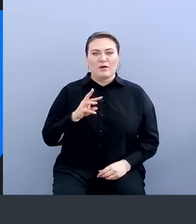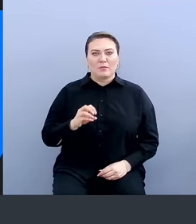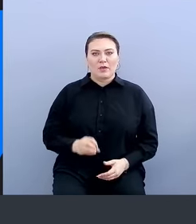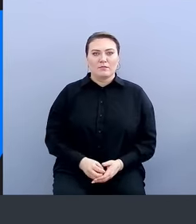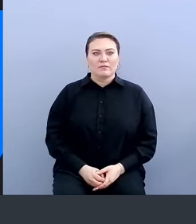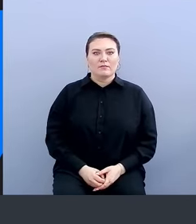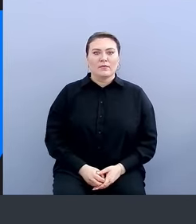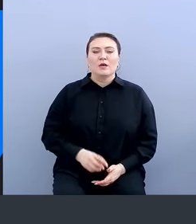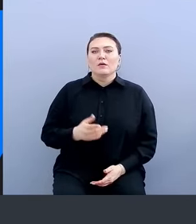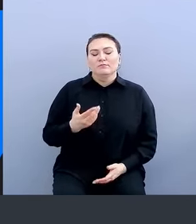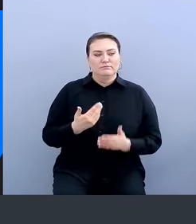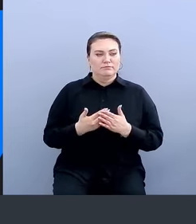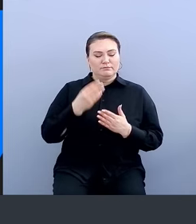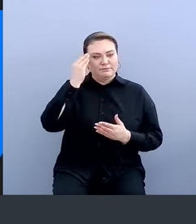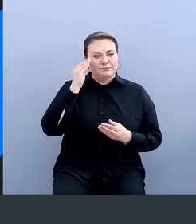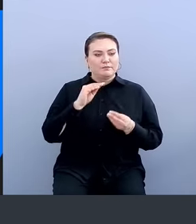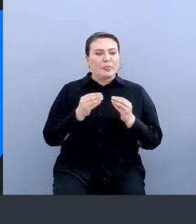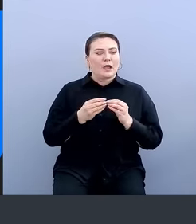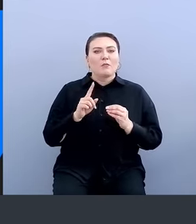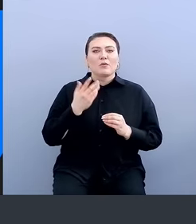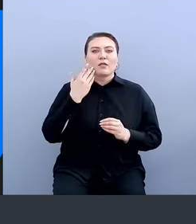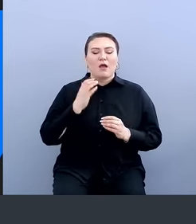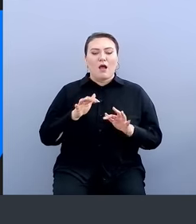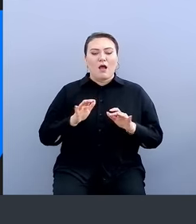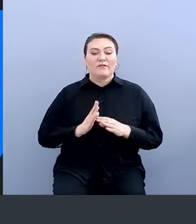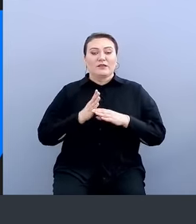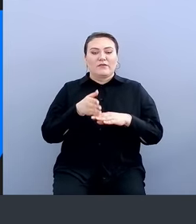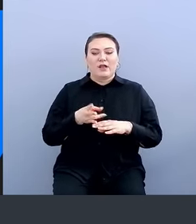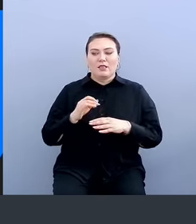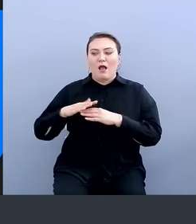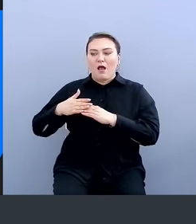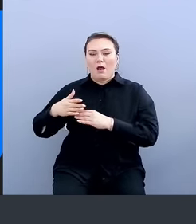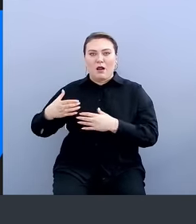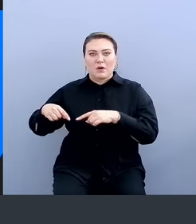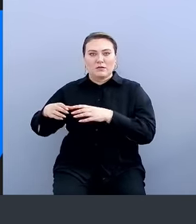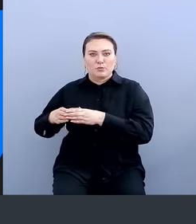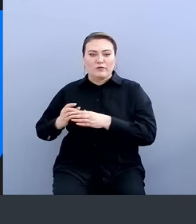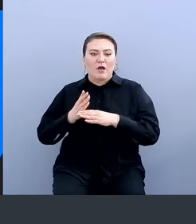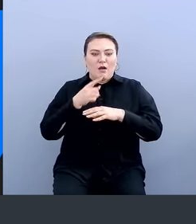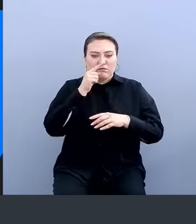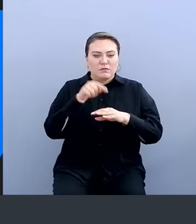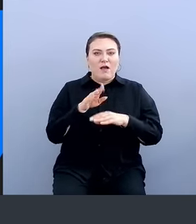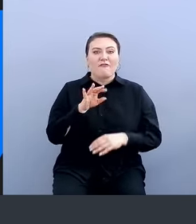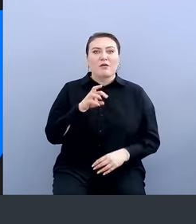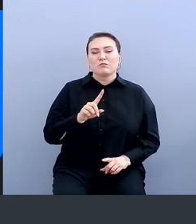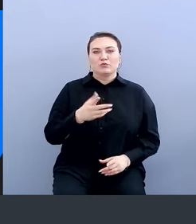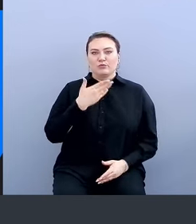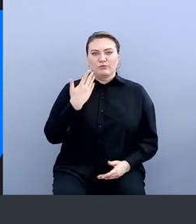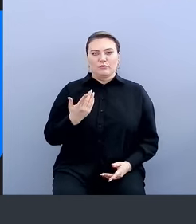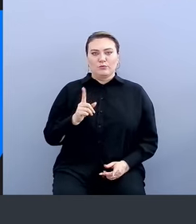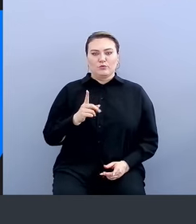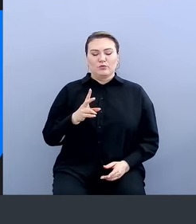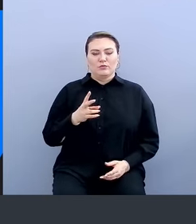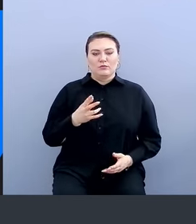Ну, грубо говоря, почему, когда я авторизовался на корпоративном устройстве, я не попадаю на ВАРМ? По принципу «не